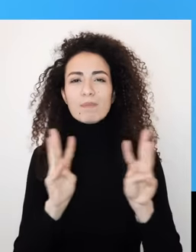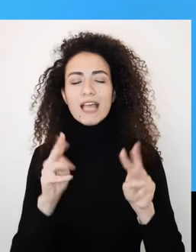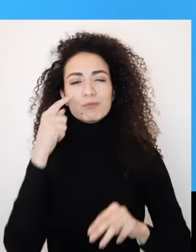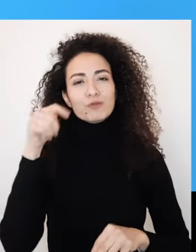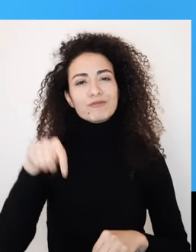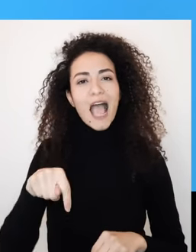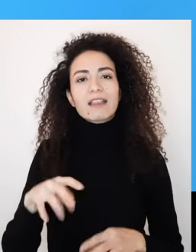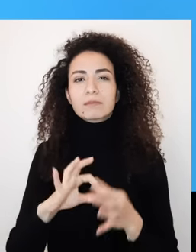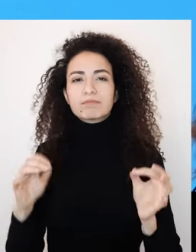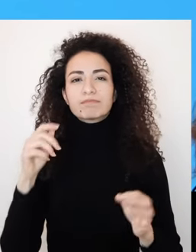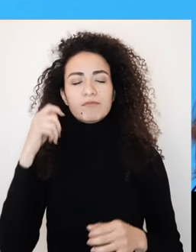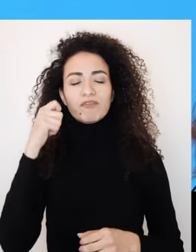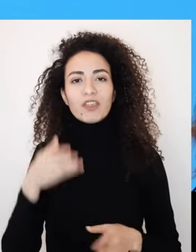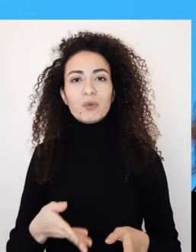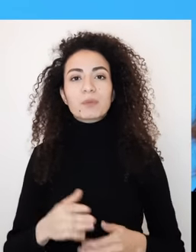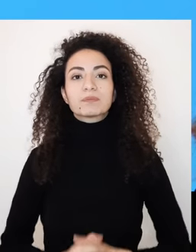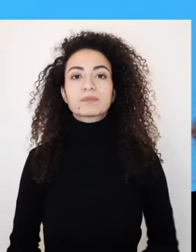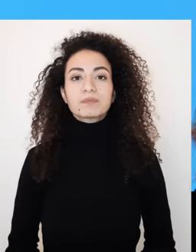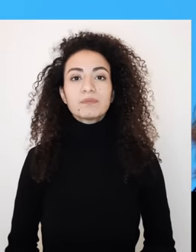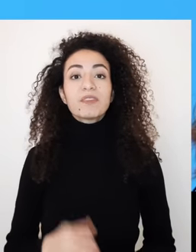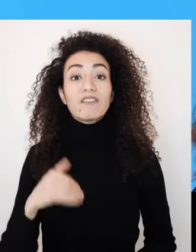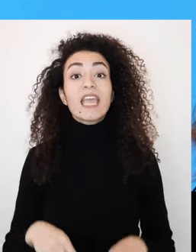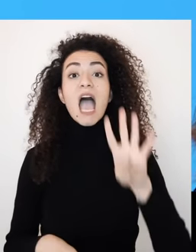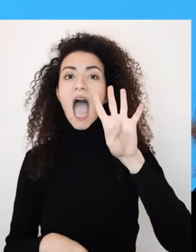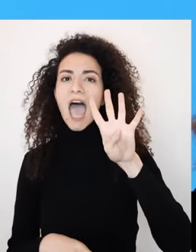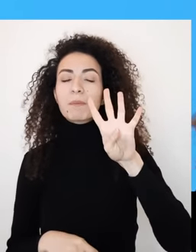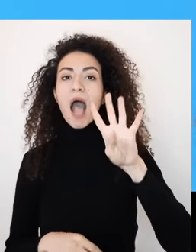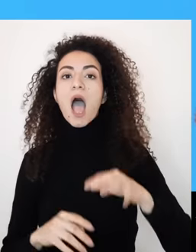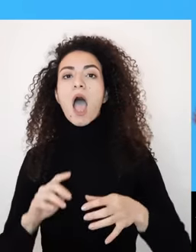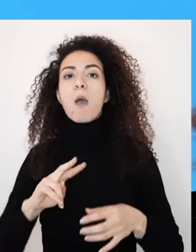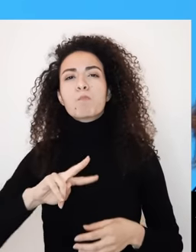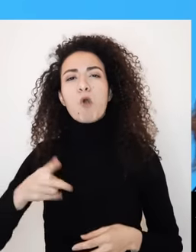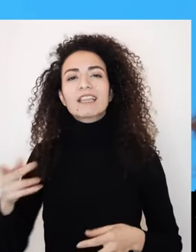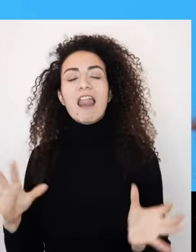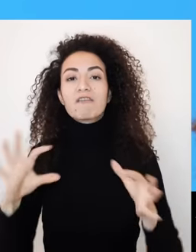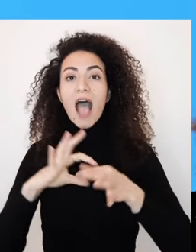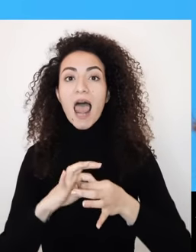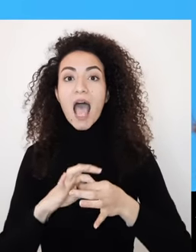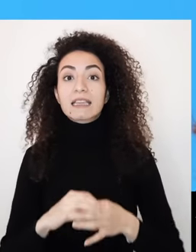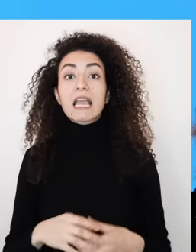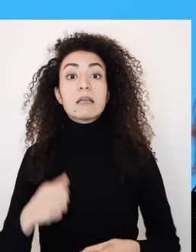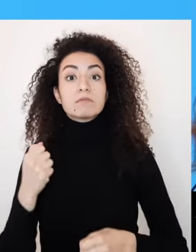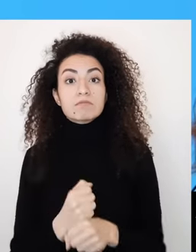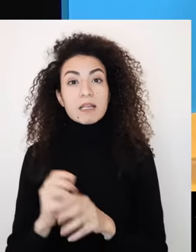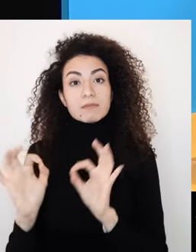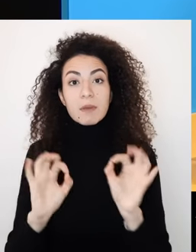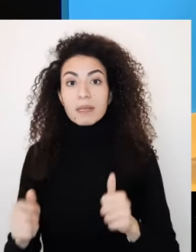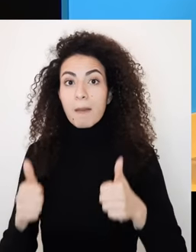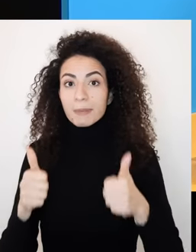السبب رح نطرح أربع نقاط رئيسية أو أربع أنواع من العلاقات من الضروري العمل عليها للوصول للرضا عن